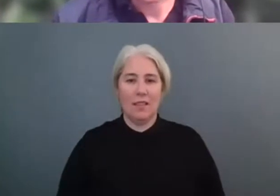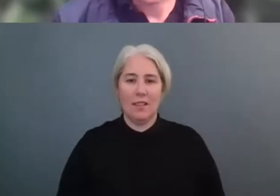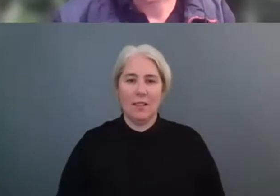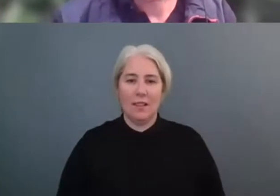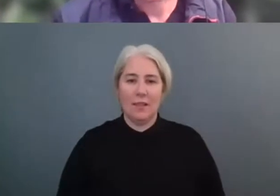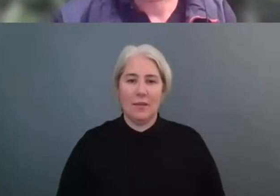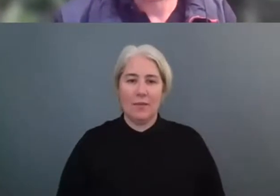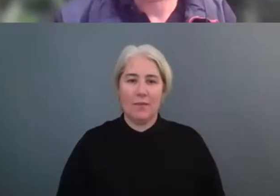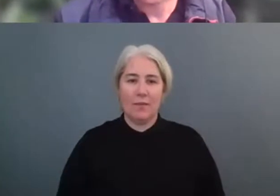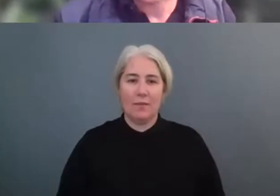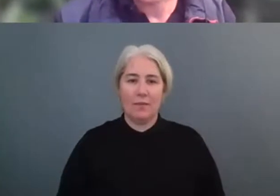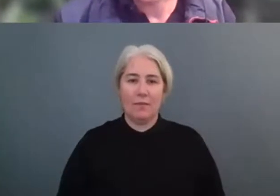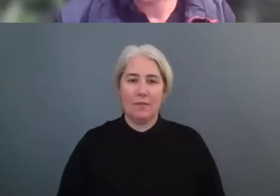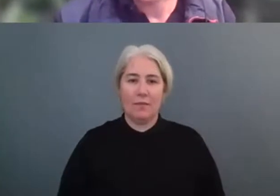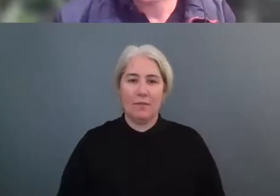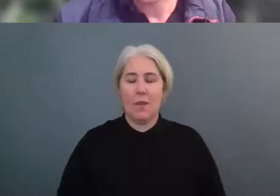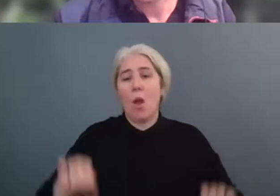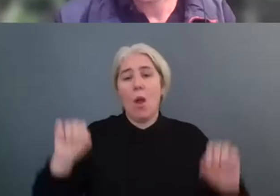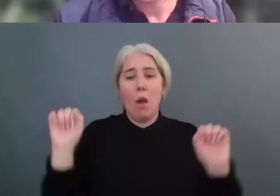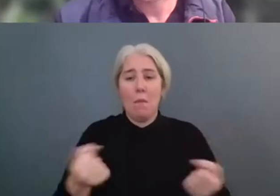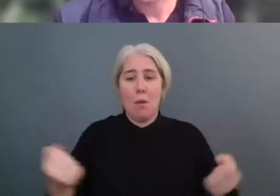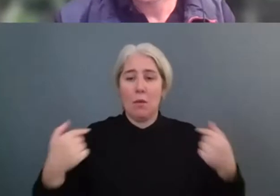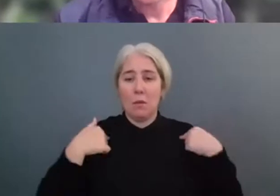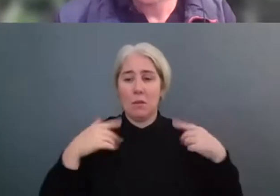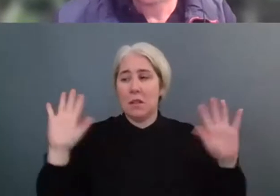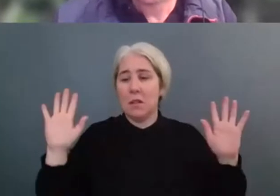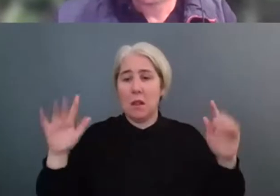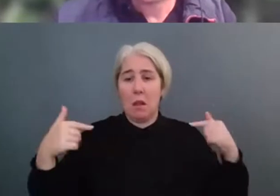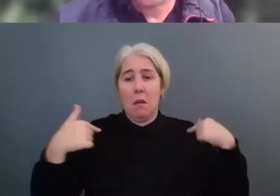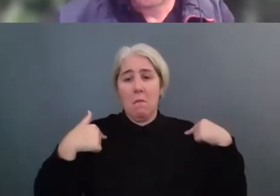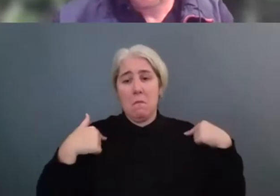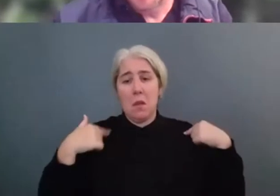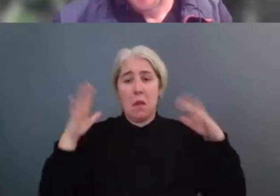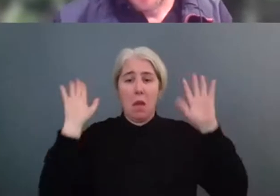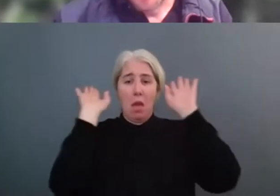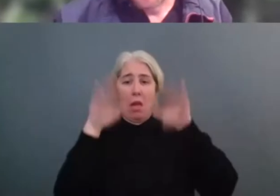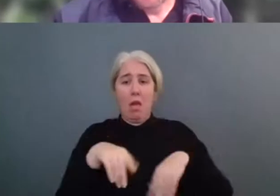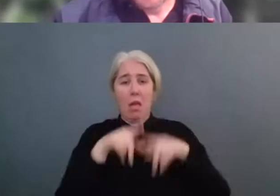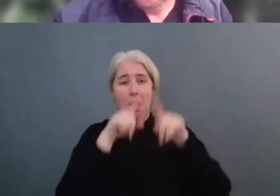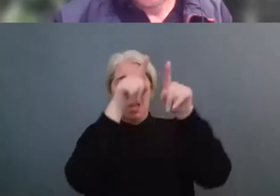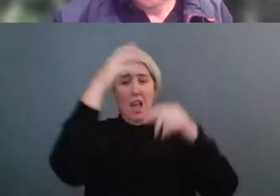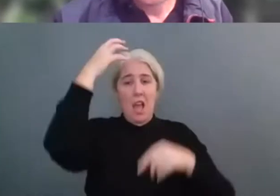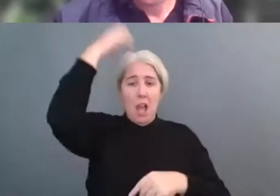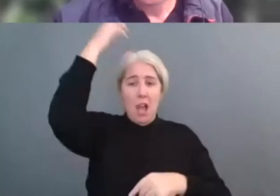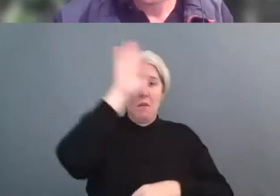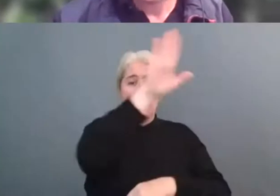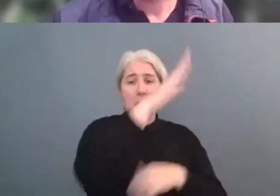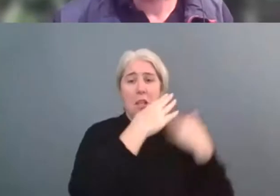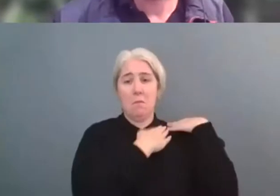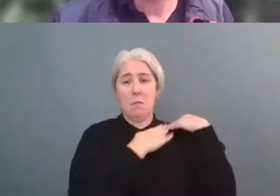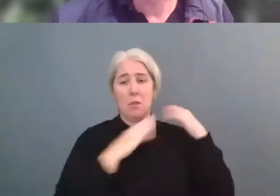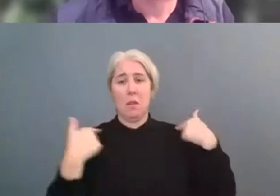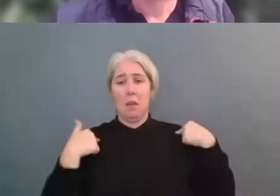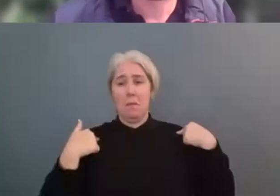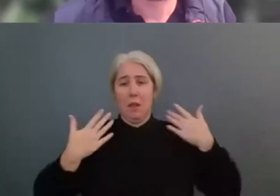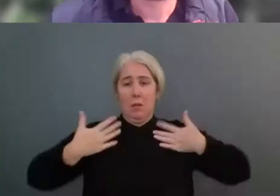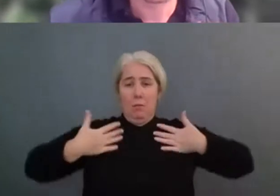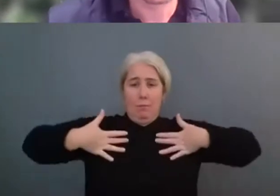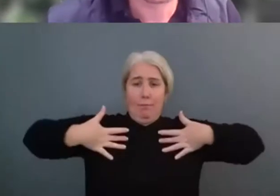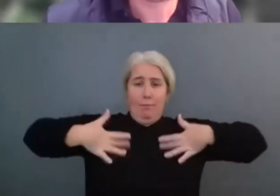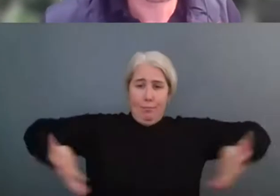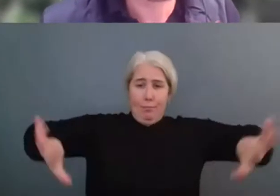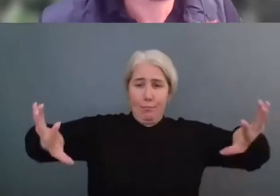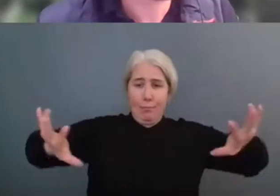une responsabilité une contribution en tout cas très importante que les acteurs du sport peuvent avoir sur ces sujets là j'espère que j'ai pas été trop long